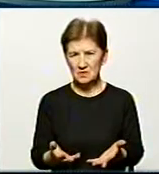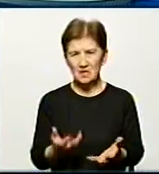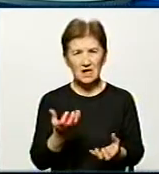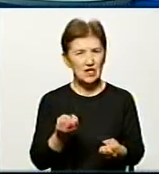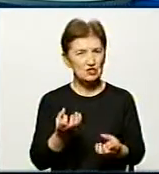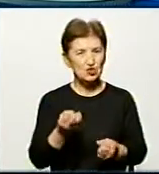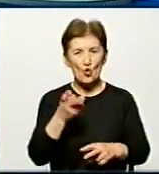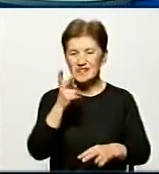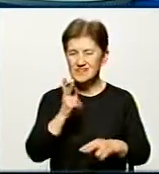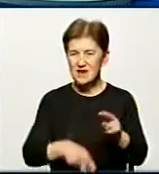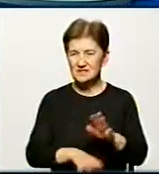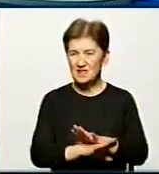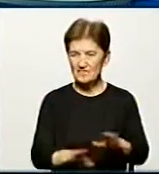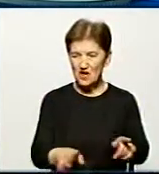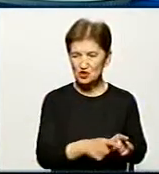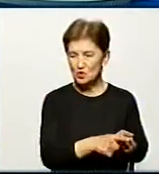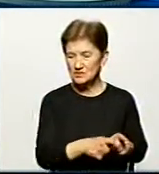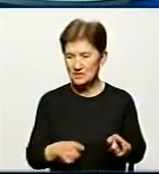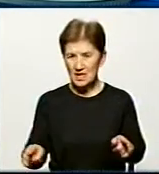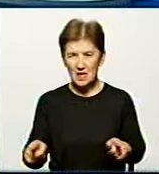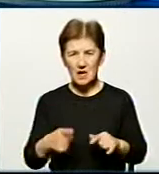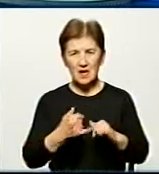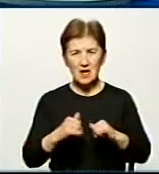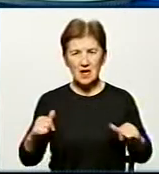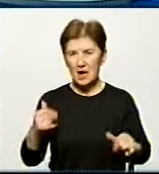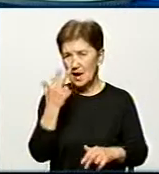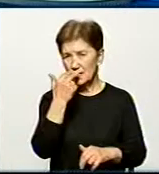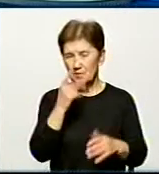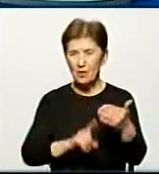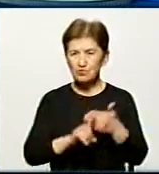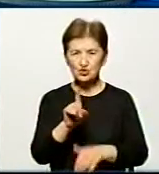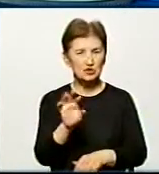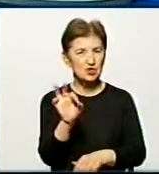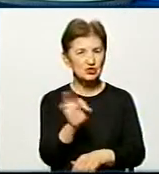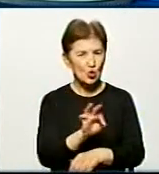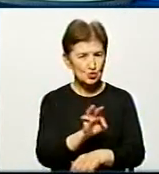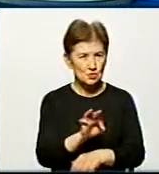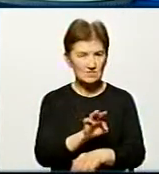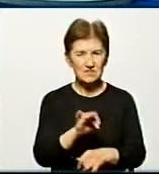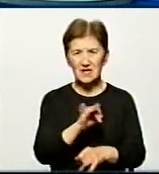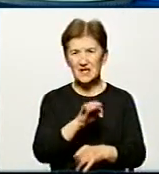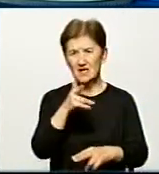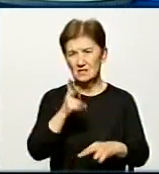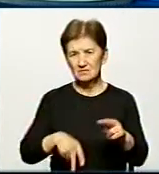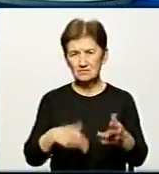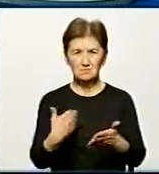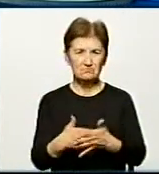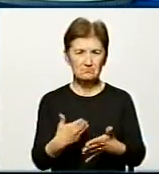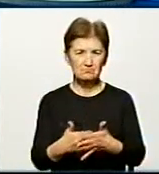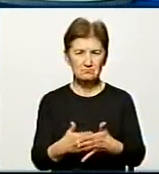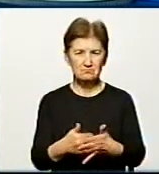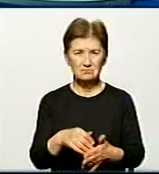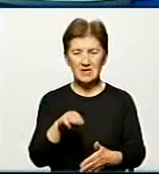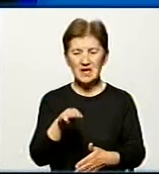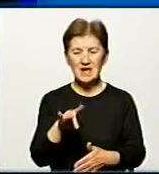ще не завершується. Епідсезон грипу починається в жовтні і закінчується приблизно десь в травні